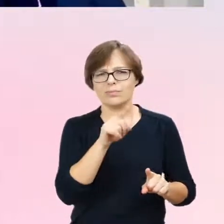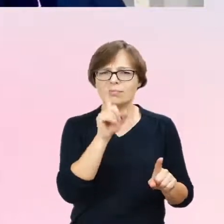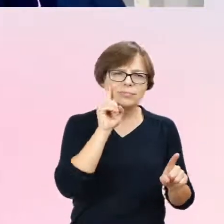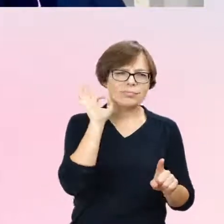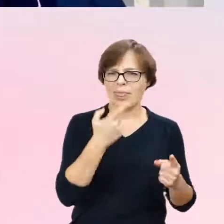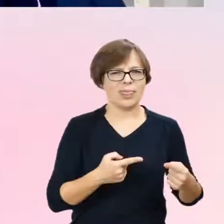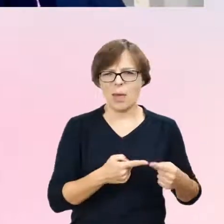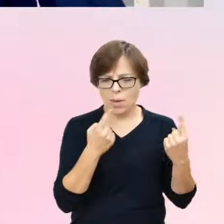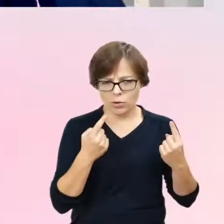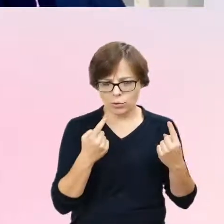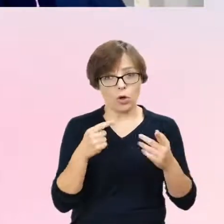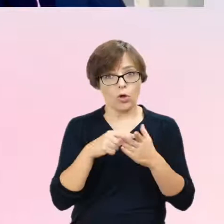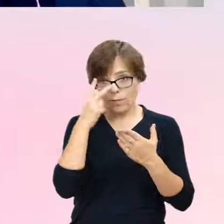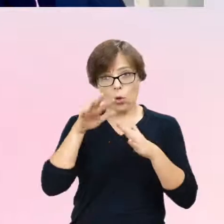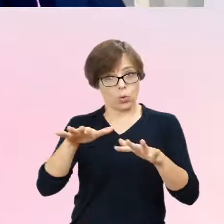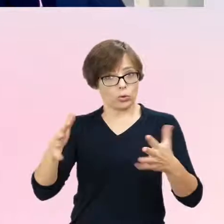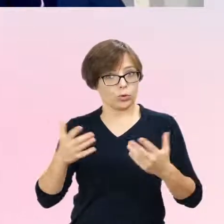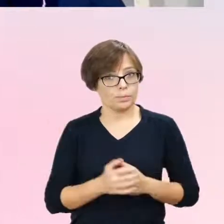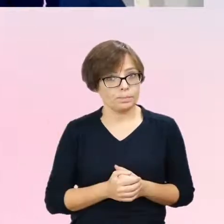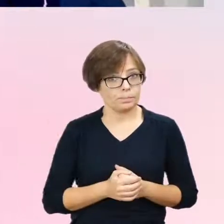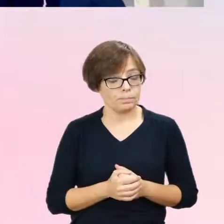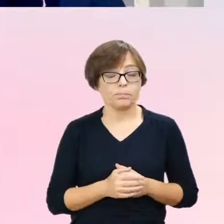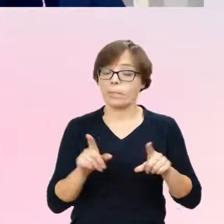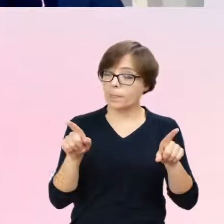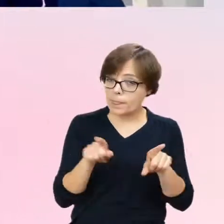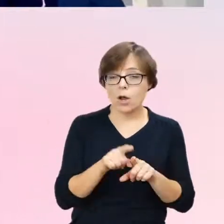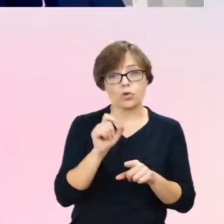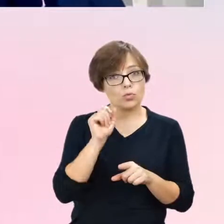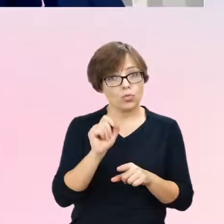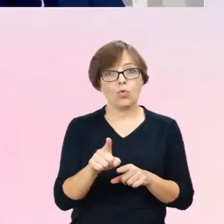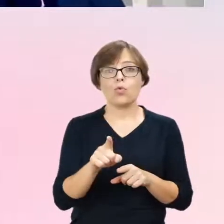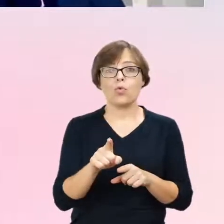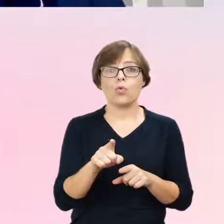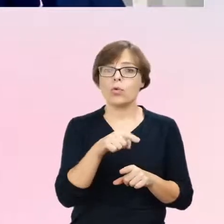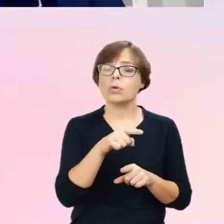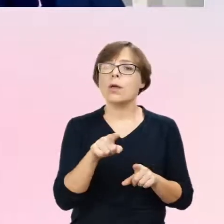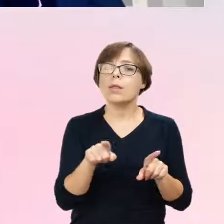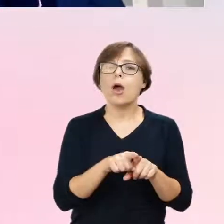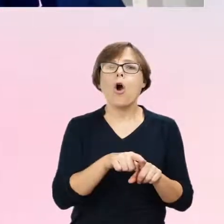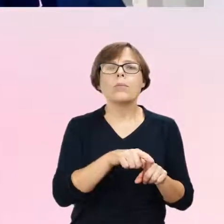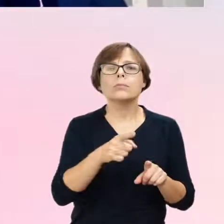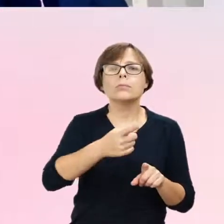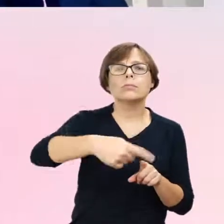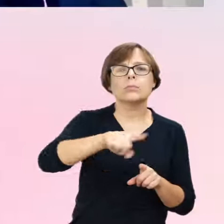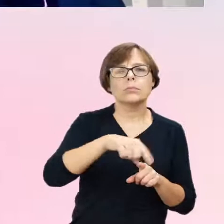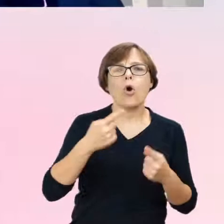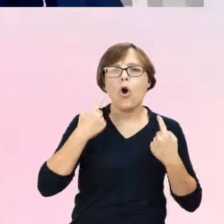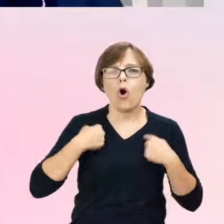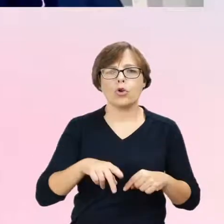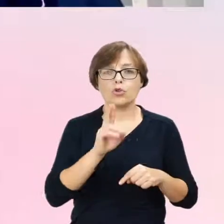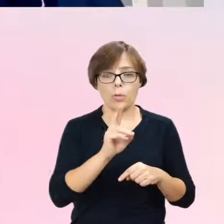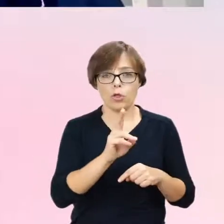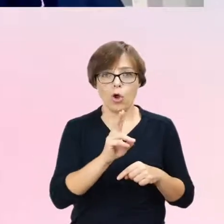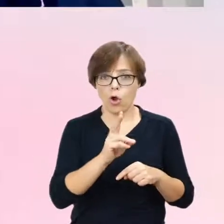osoby, które były respondentami, one właściwie, proszę